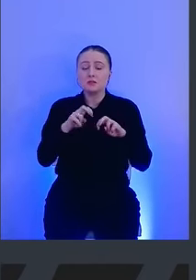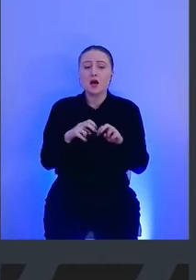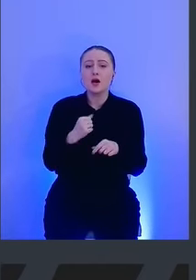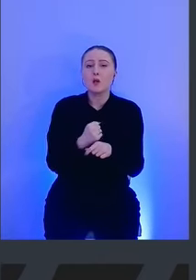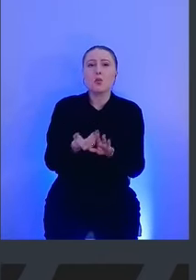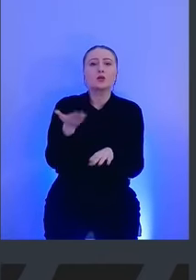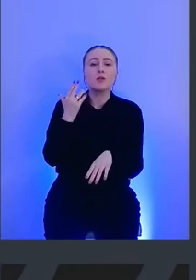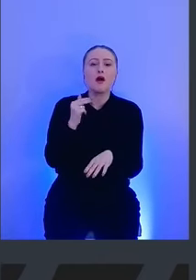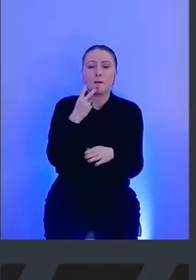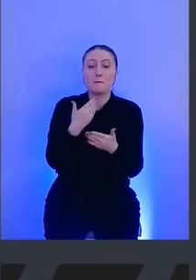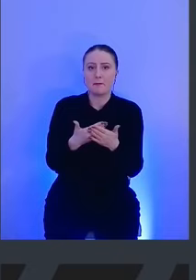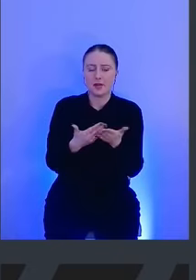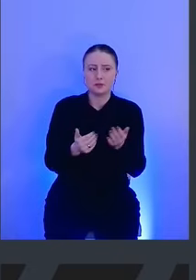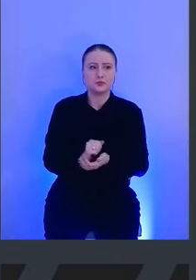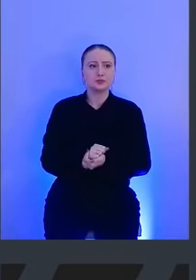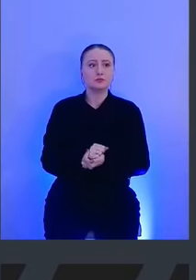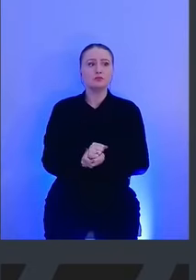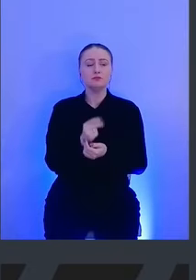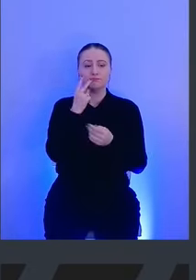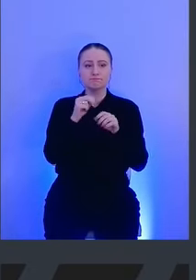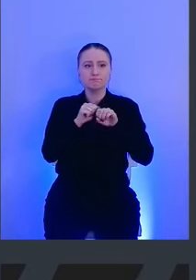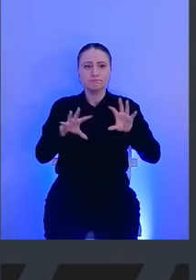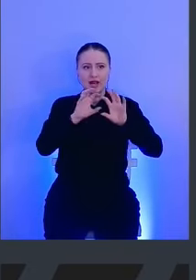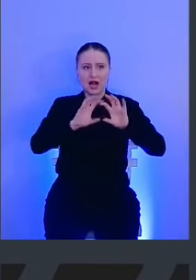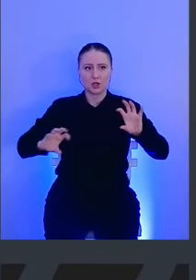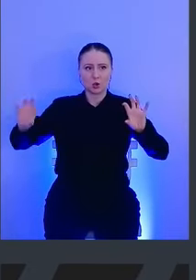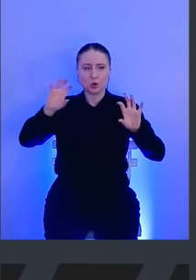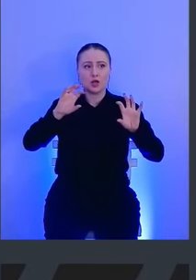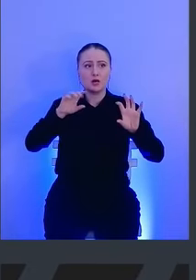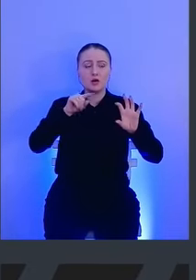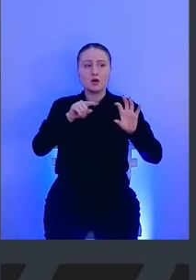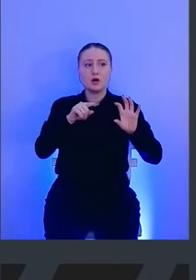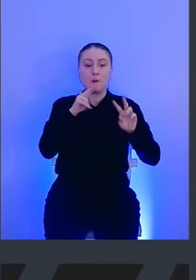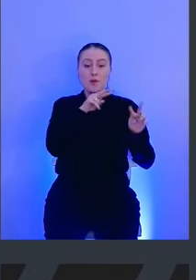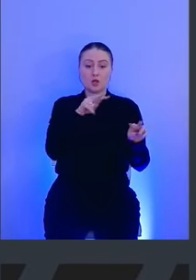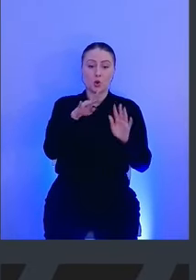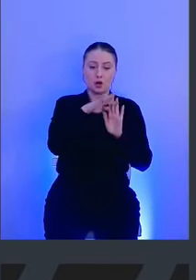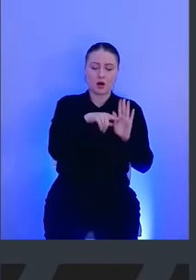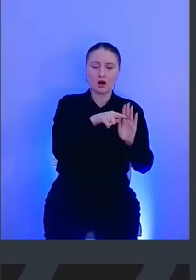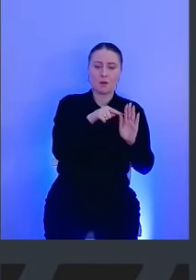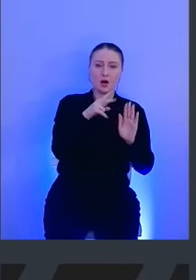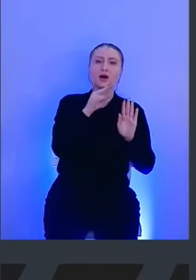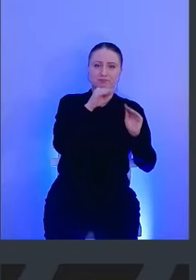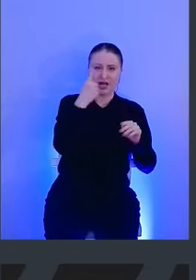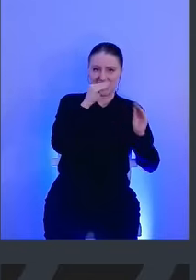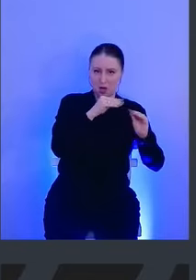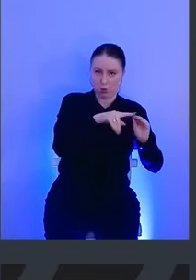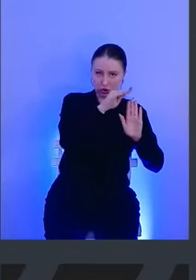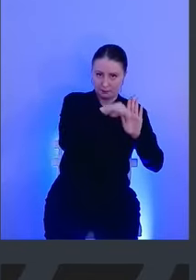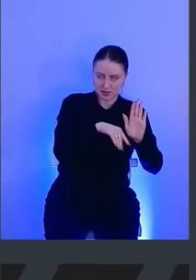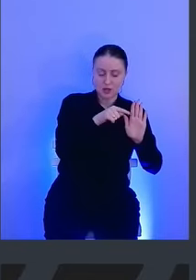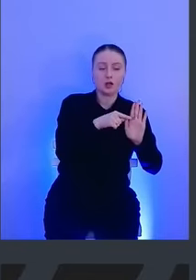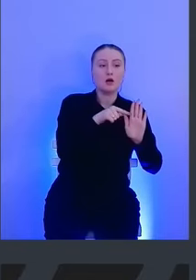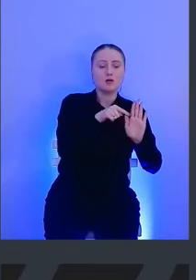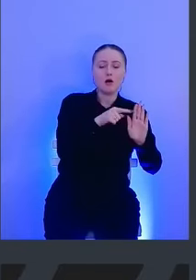работало на примере архитектурно. То есть мониторинговая программа, которую написал разработчик в